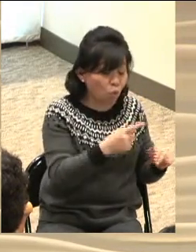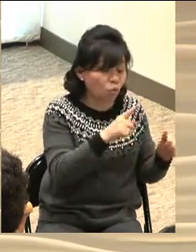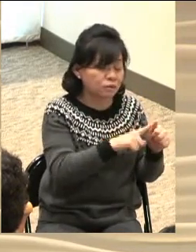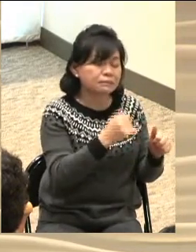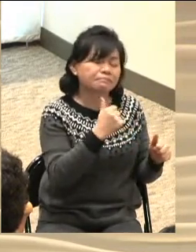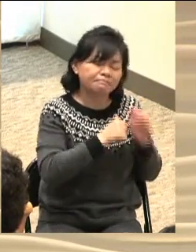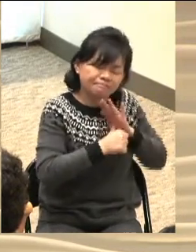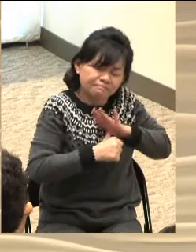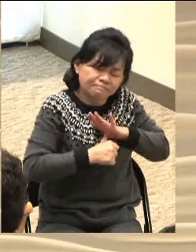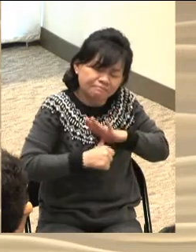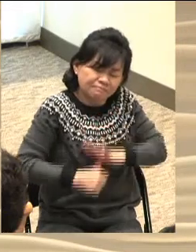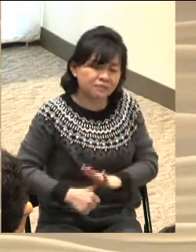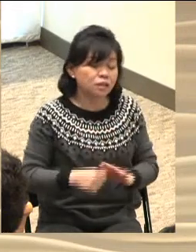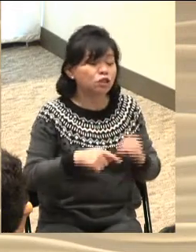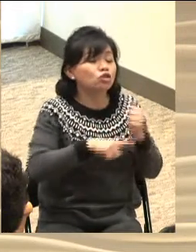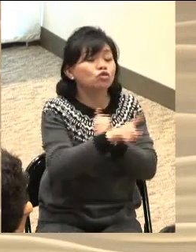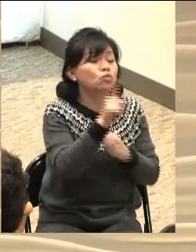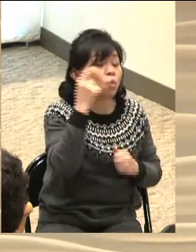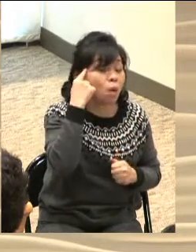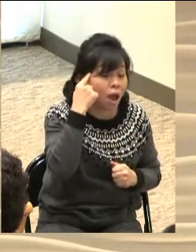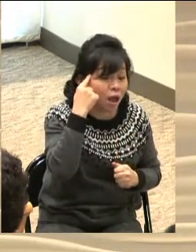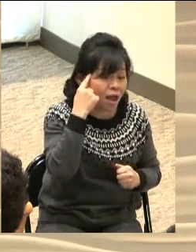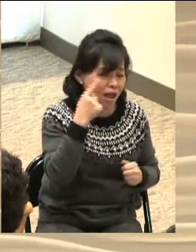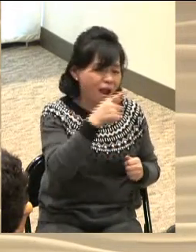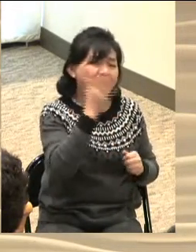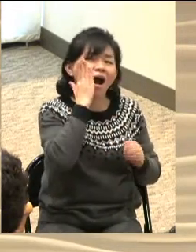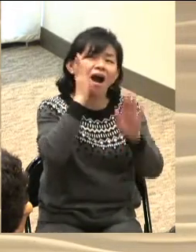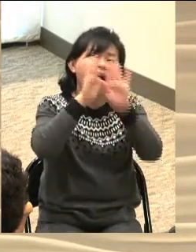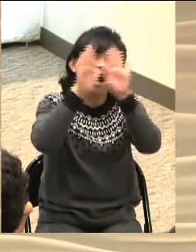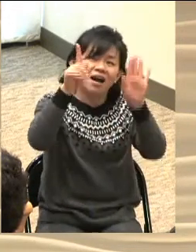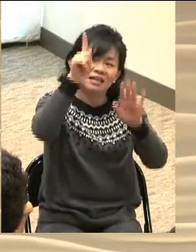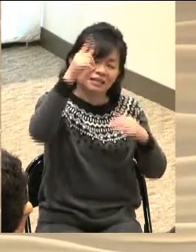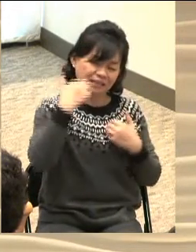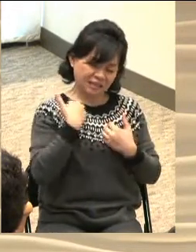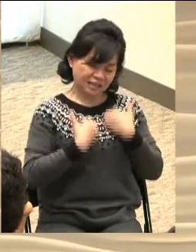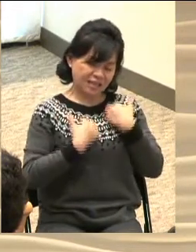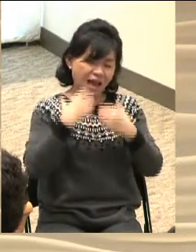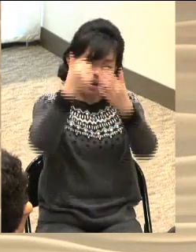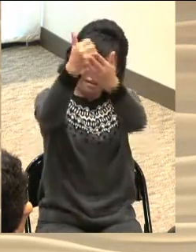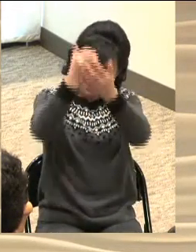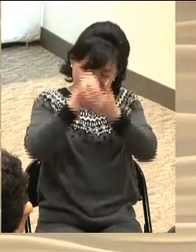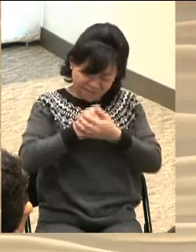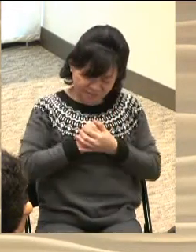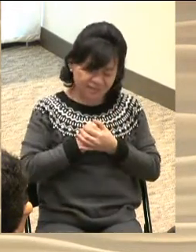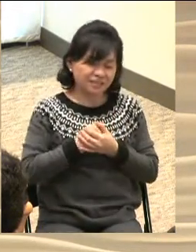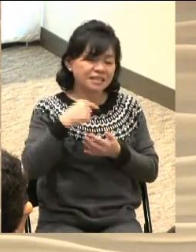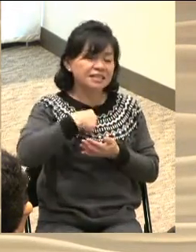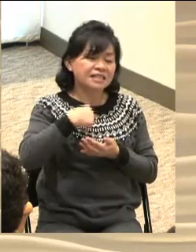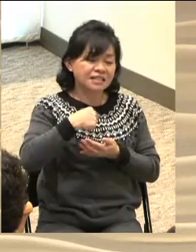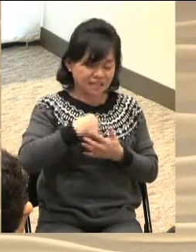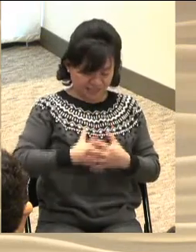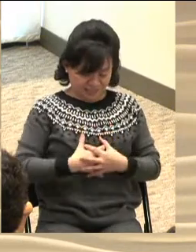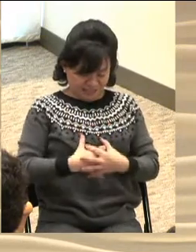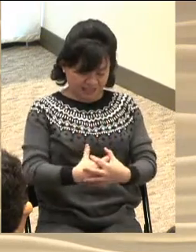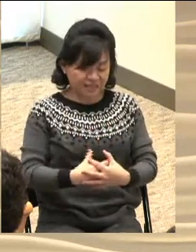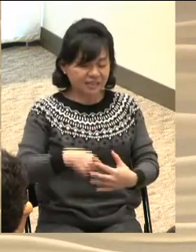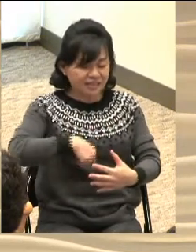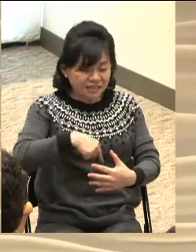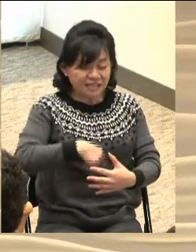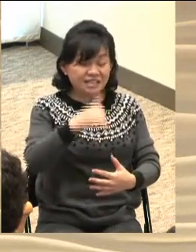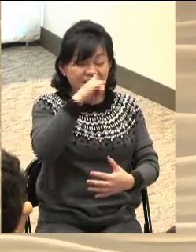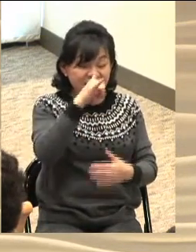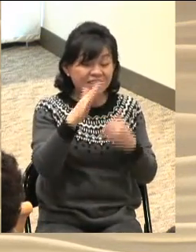기쁨이 있기 때문입니다 그리고 천국의 기쁨은 천국의 생명을 소유한 사람 잉태한 사람에게서만